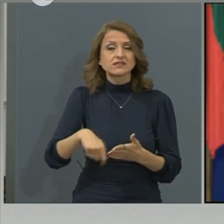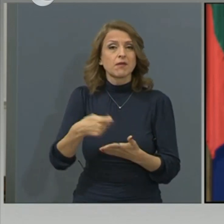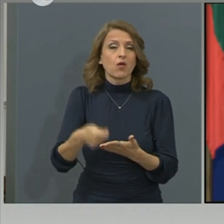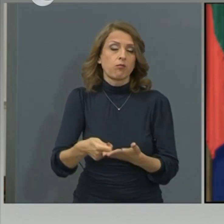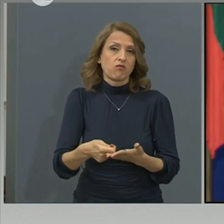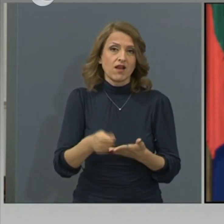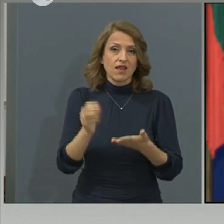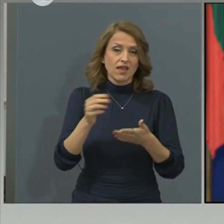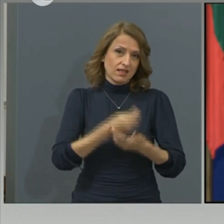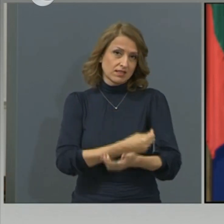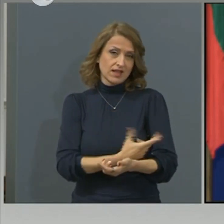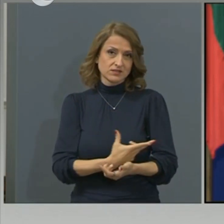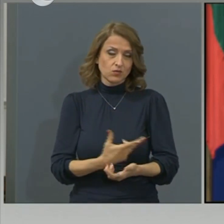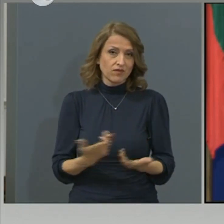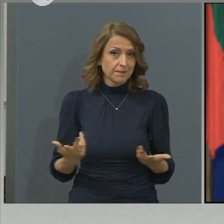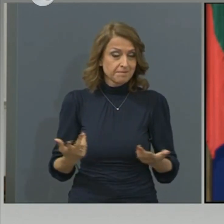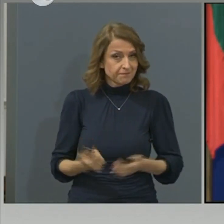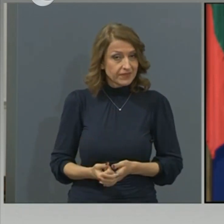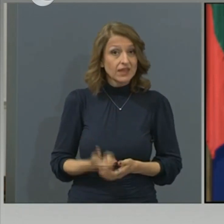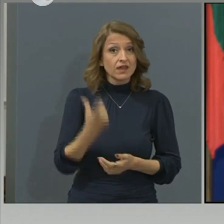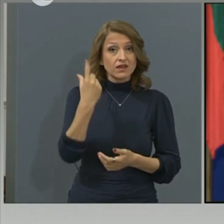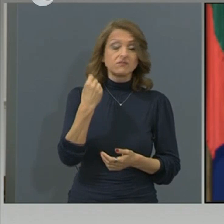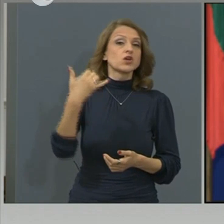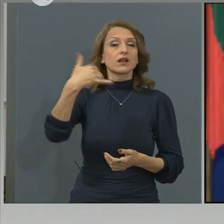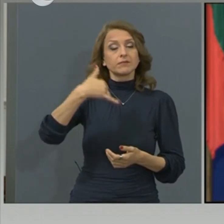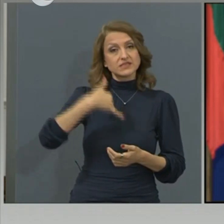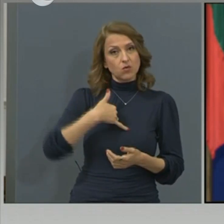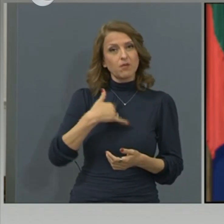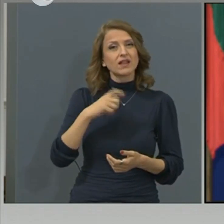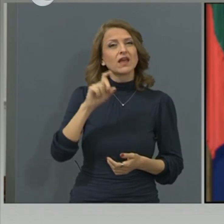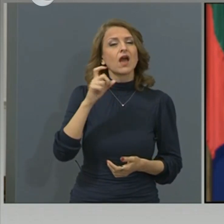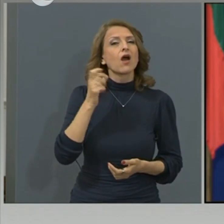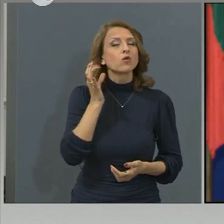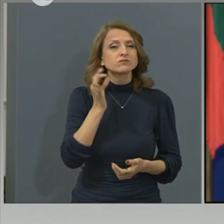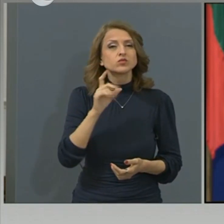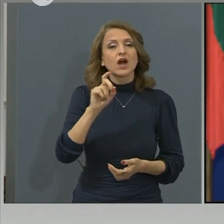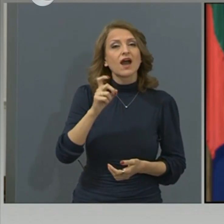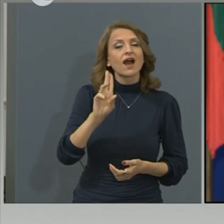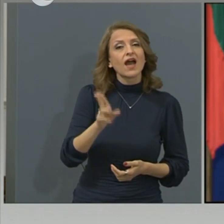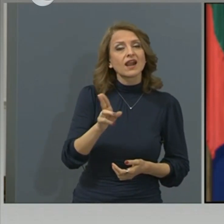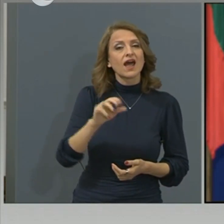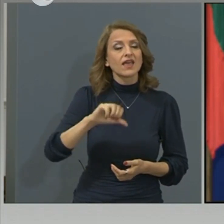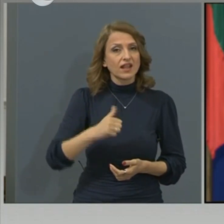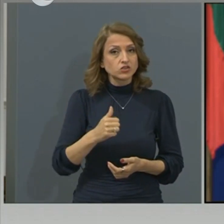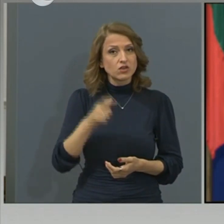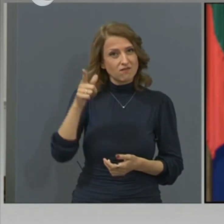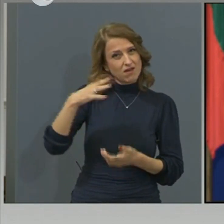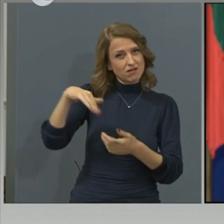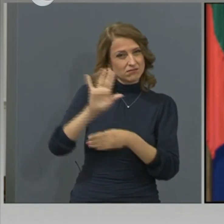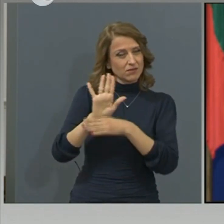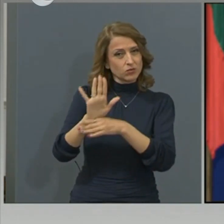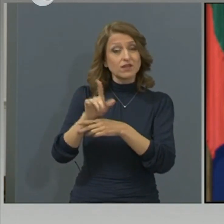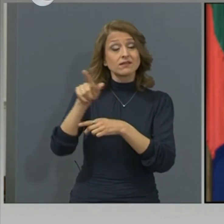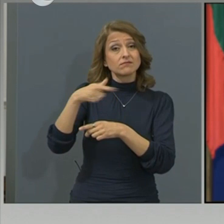А вчера ми се обади госпожа Караянчева, за да заяви, че групата на